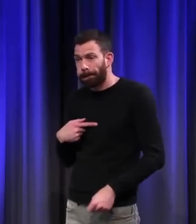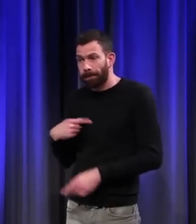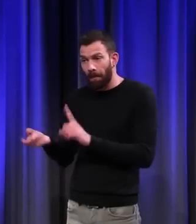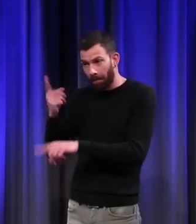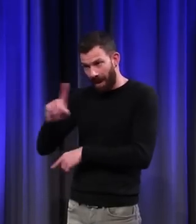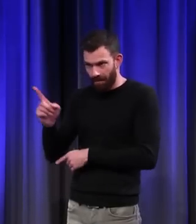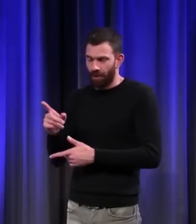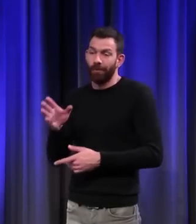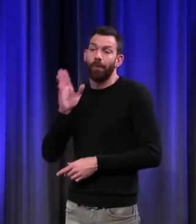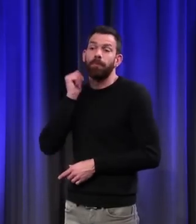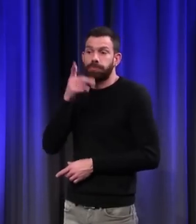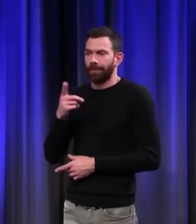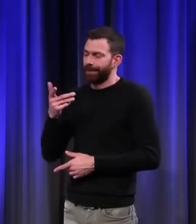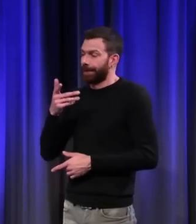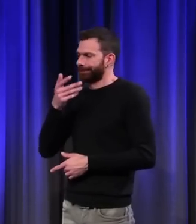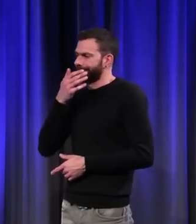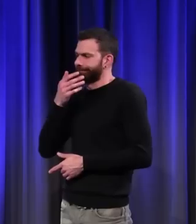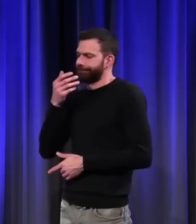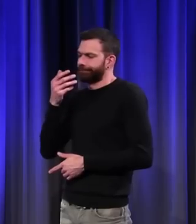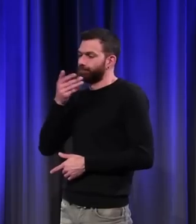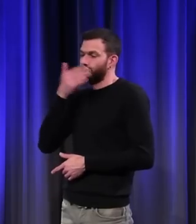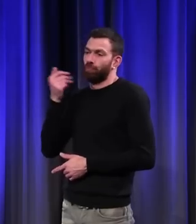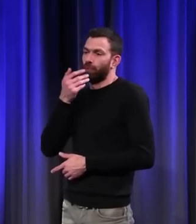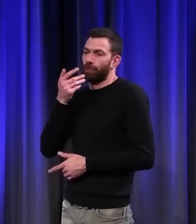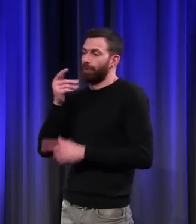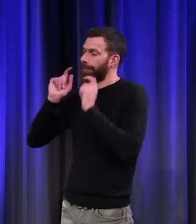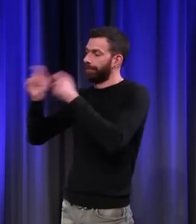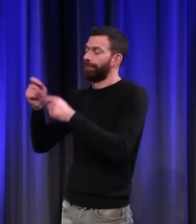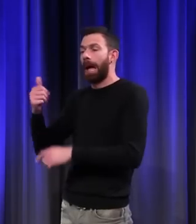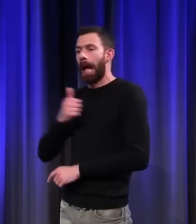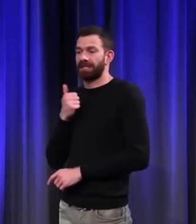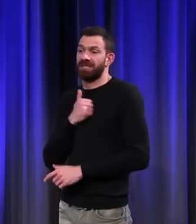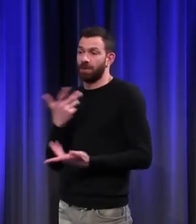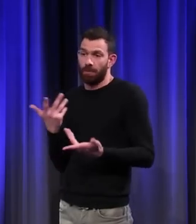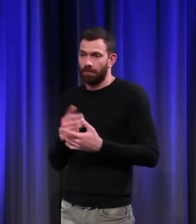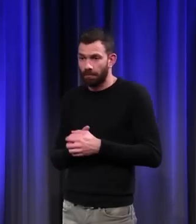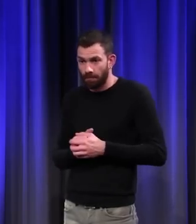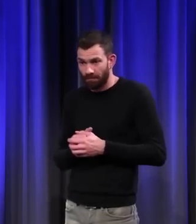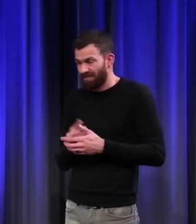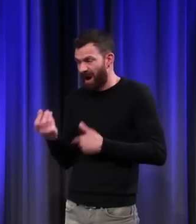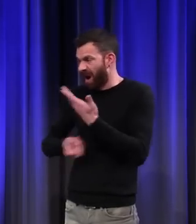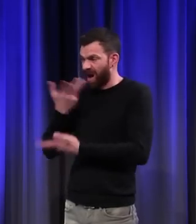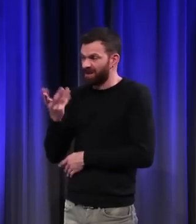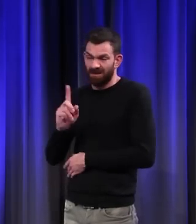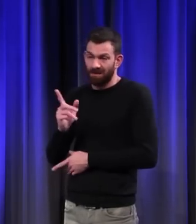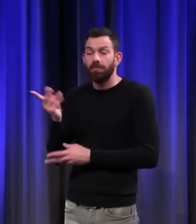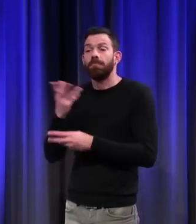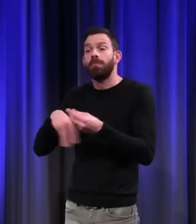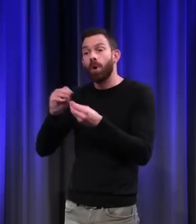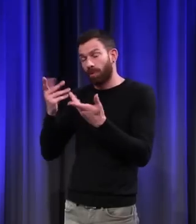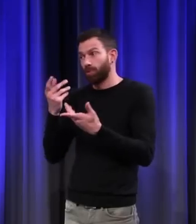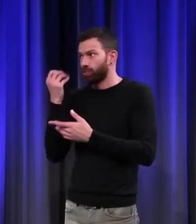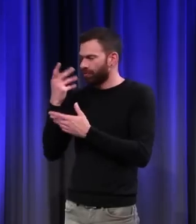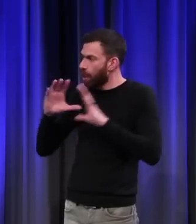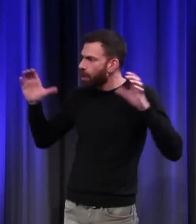parler d'artisan que d'artiste. En outre, tout est collectif. C'est pour ça que l'histoire de l'art est